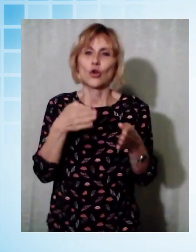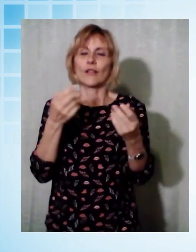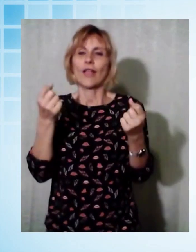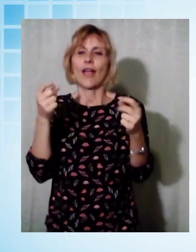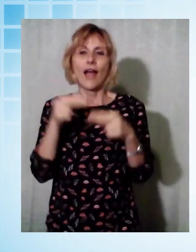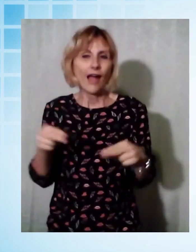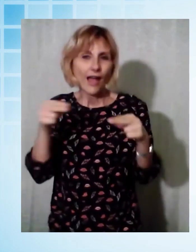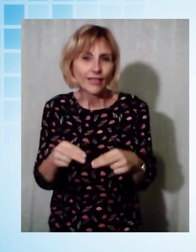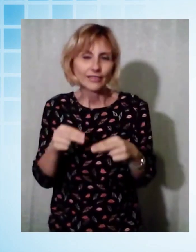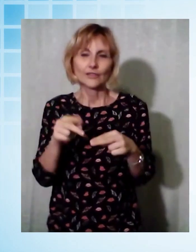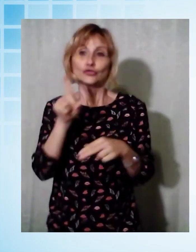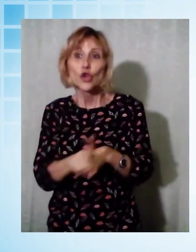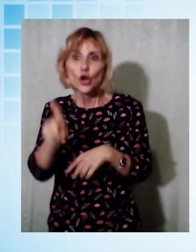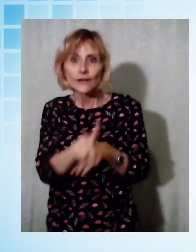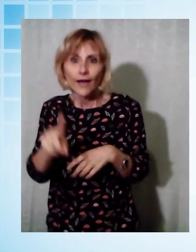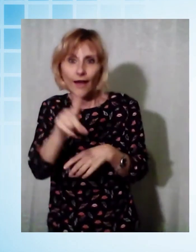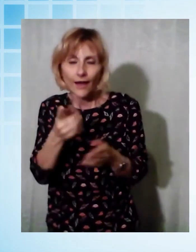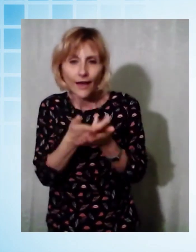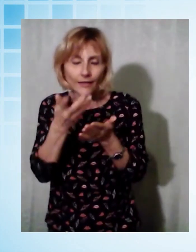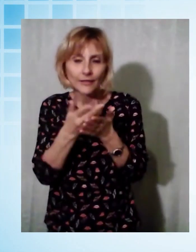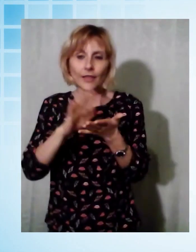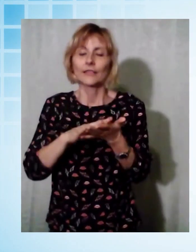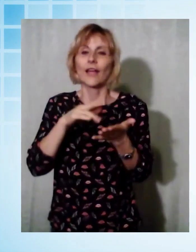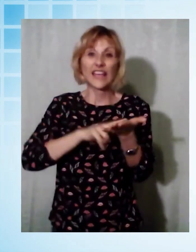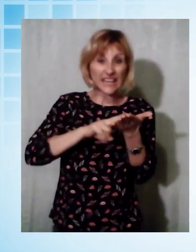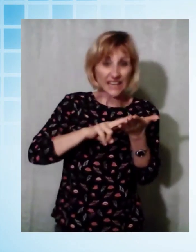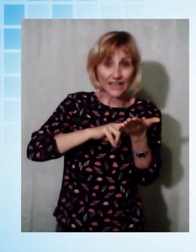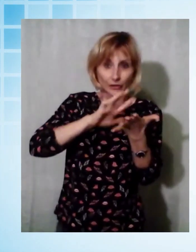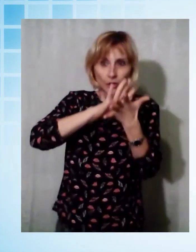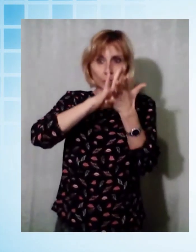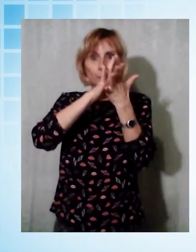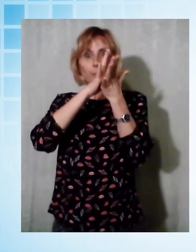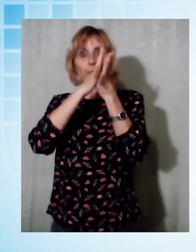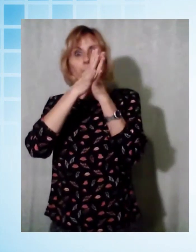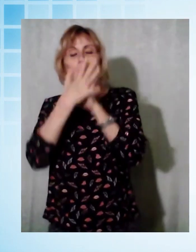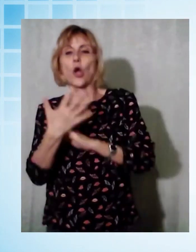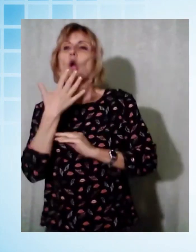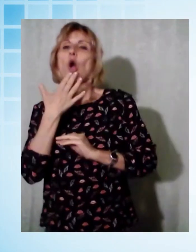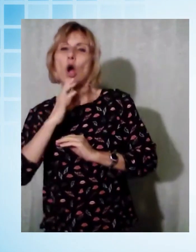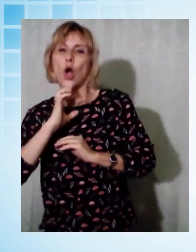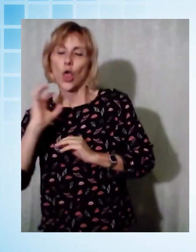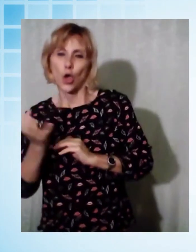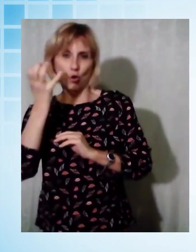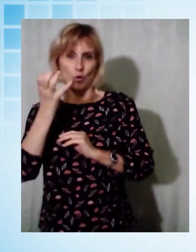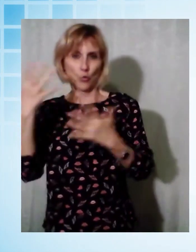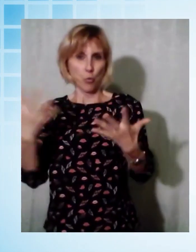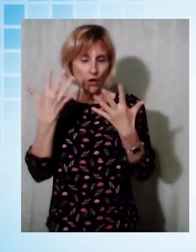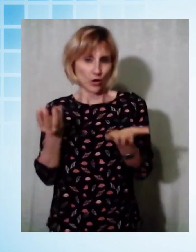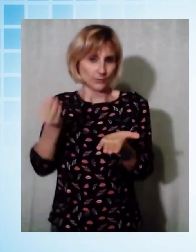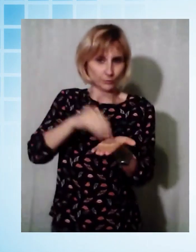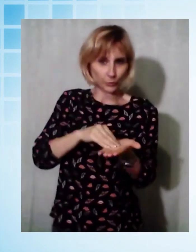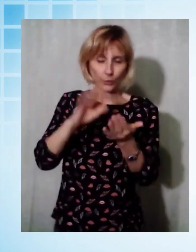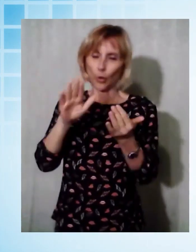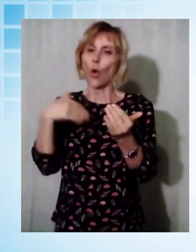Diciamo da muro grigio quale era ho sempre pensato che sarebbe potuto diventare qualcosa di più che andasse oltre quello che in realtà